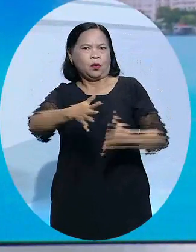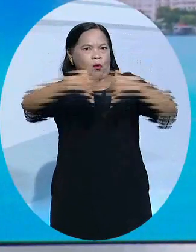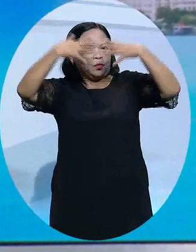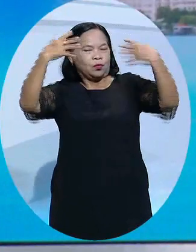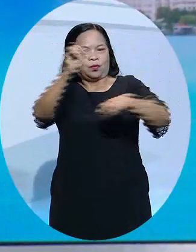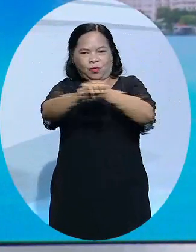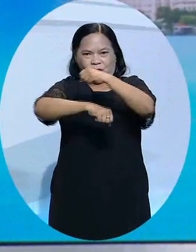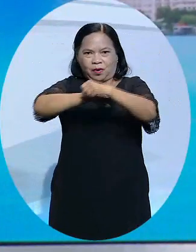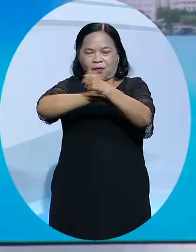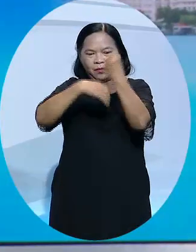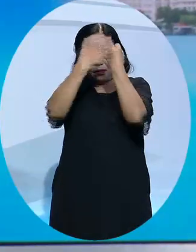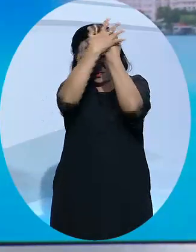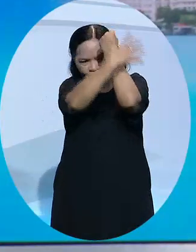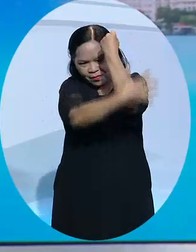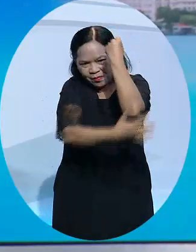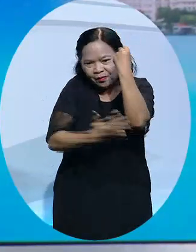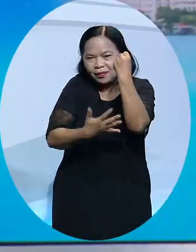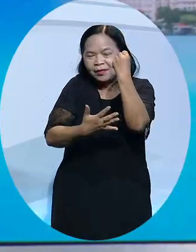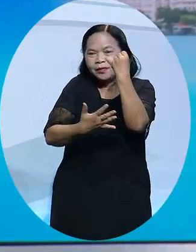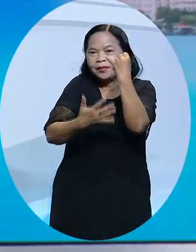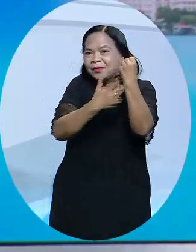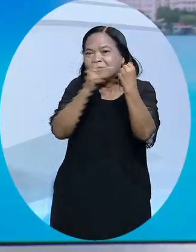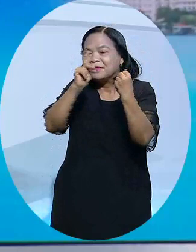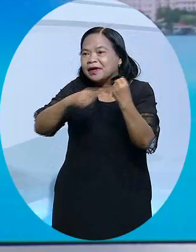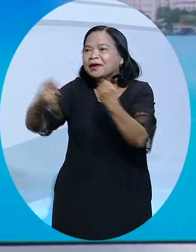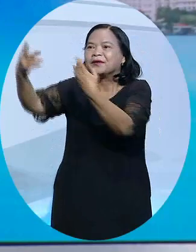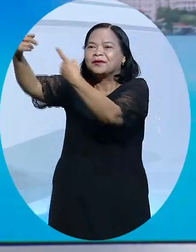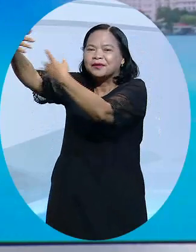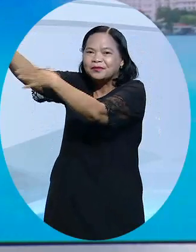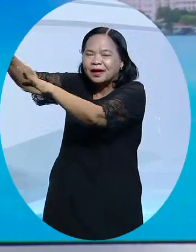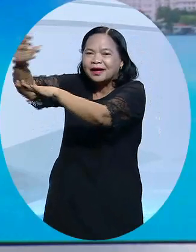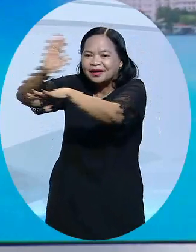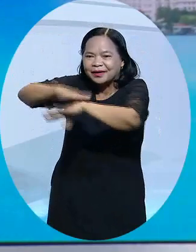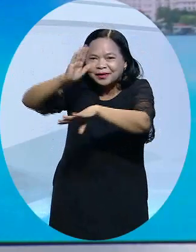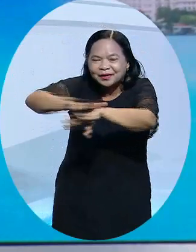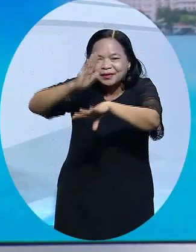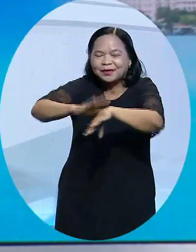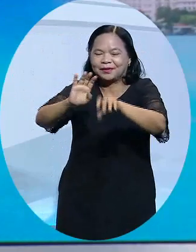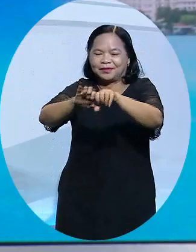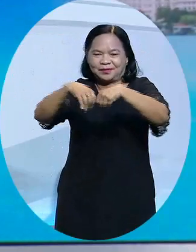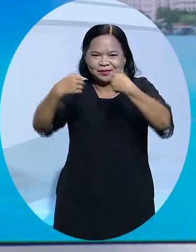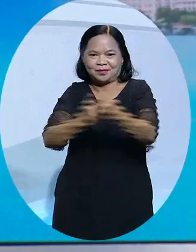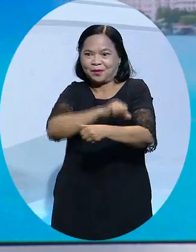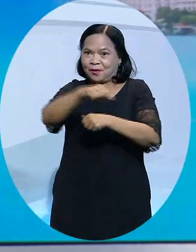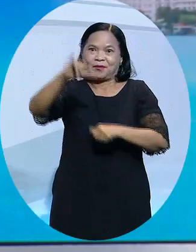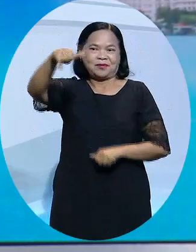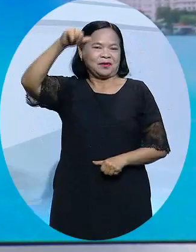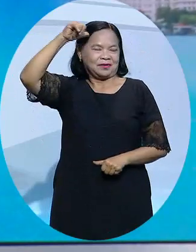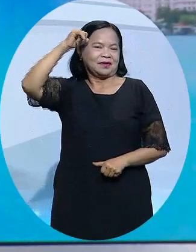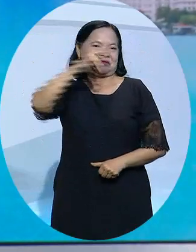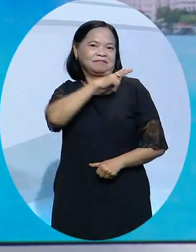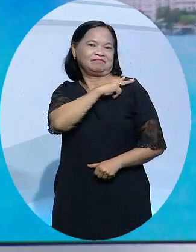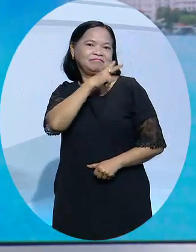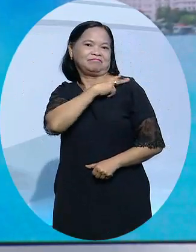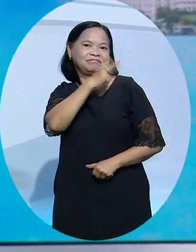tại các tỉnh thành trên cả nước và kiều bào ở nước ngoài, những người con Họ Bùi đã vận động, tập hợp tổ chức nhiều hoạt động ý nghĩa, trong đó có vai trò